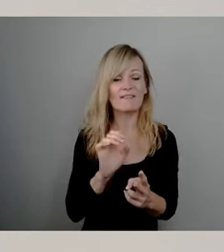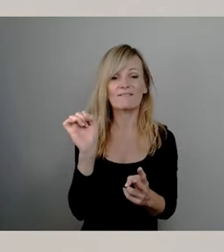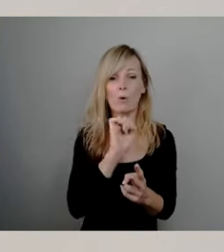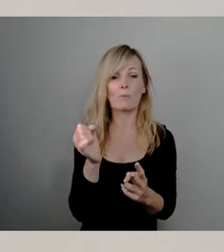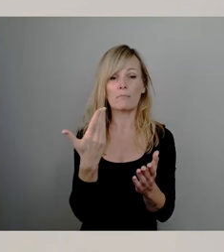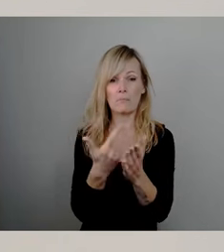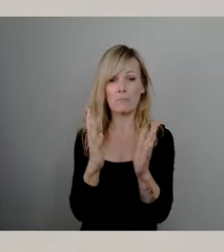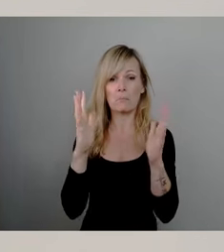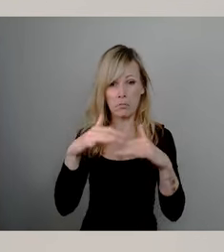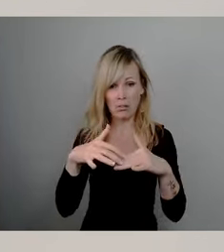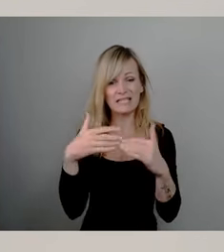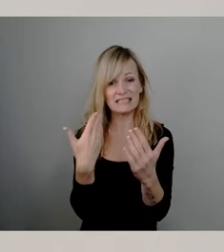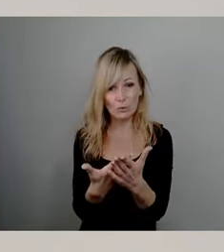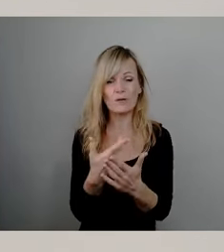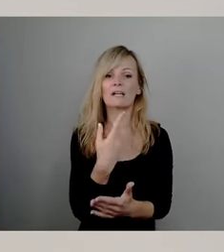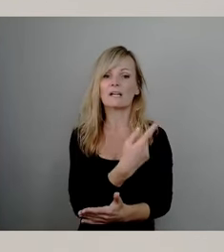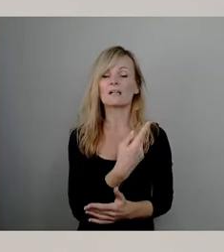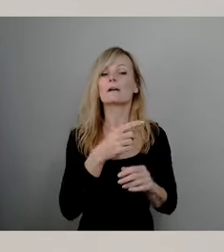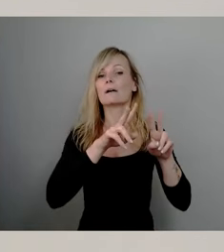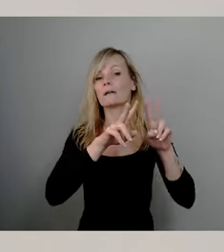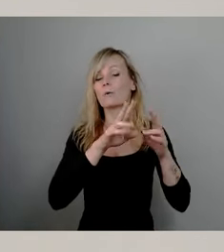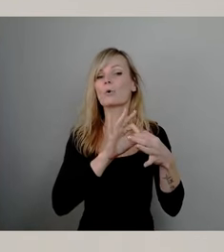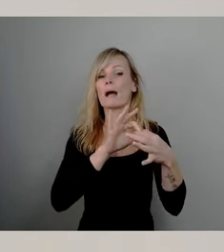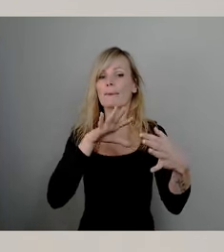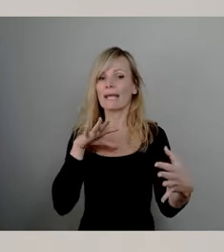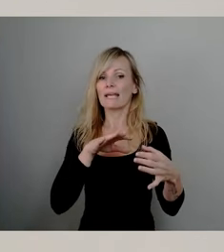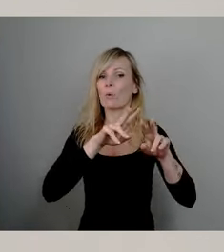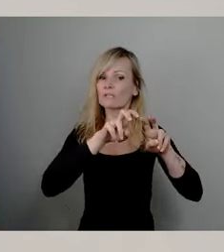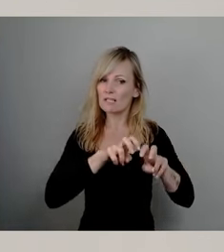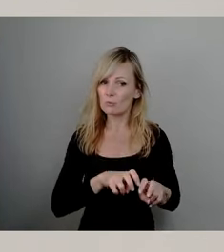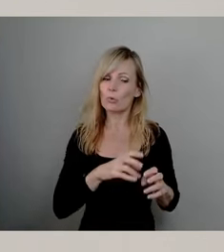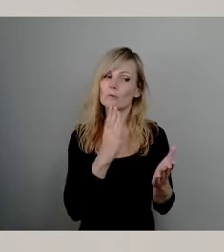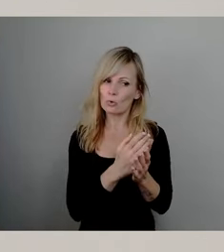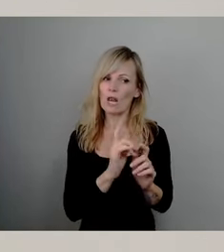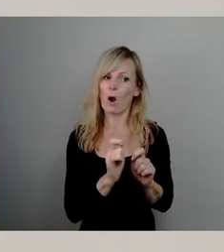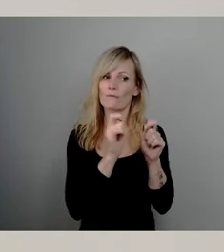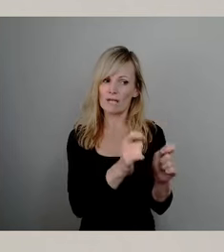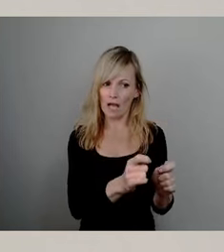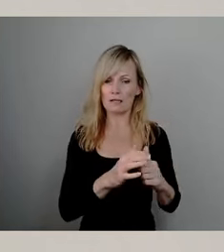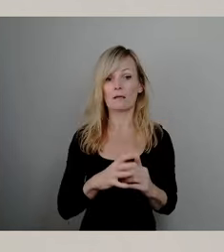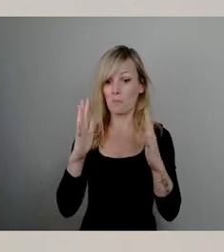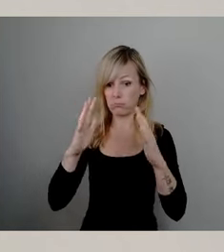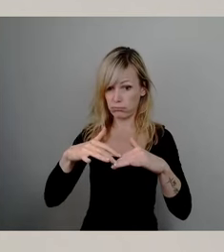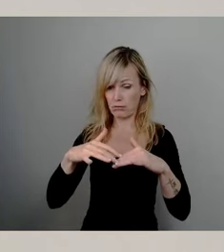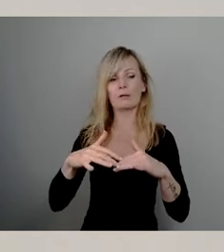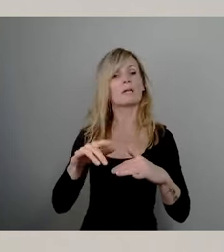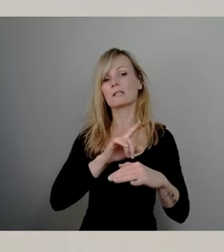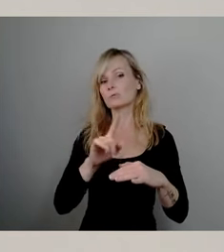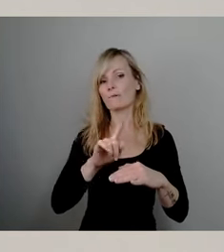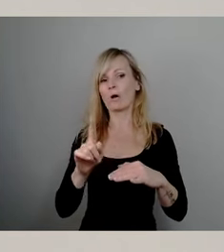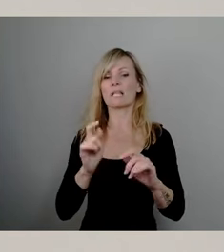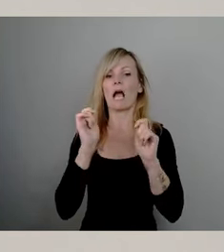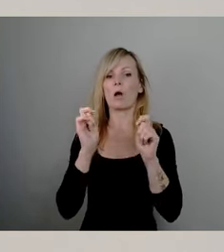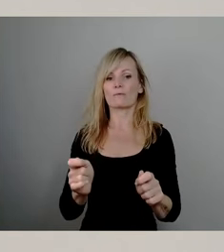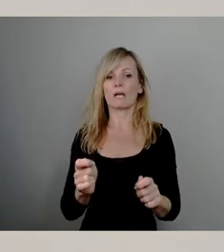Auftrag an die unabhängige Untersuchung, die wir unmittelbar nach dem Einsturz des Brückenzugs C beauftragt